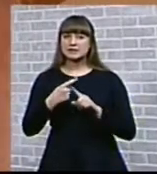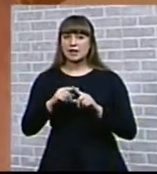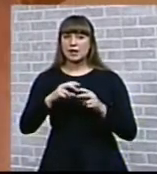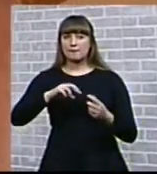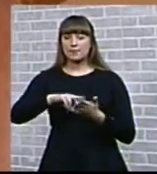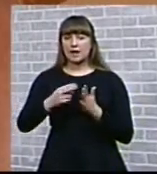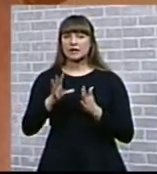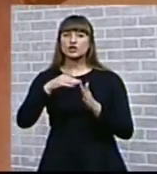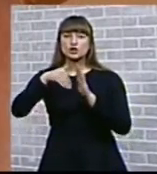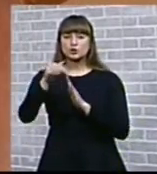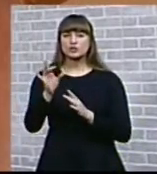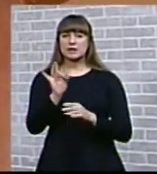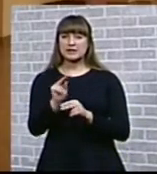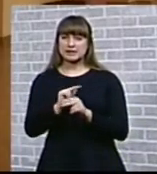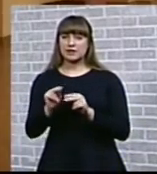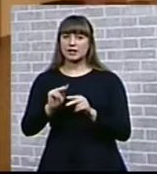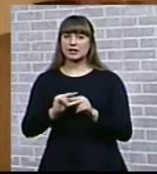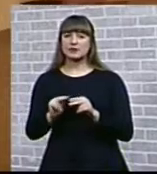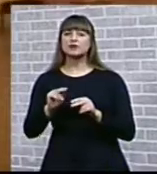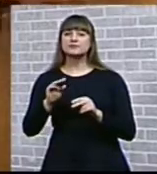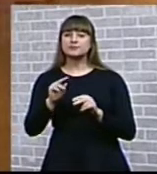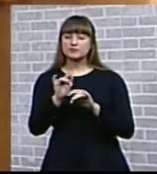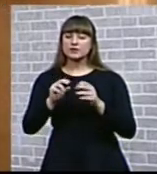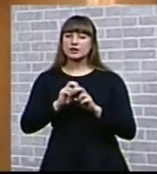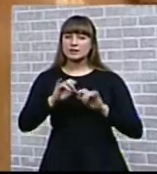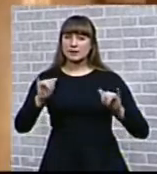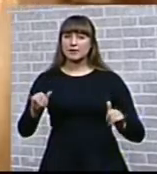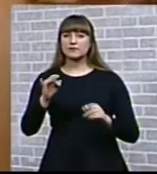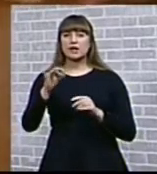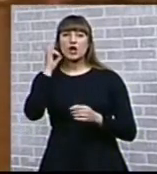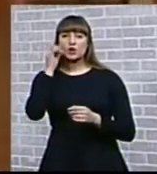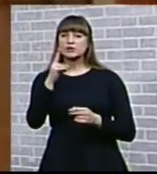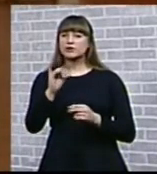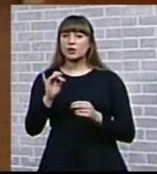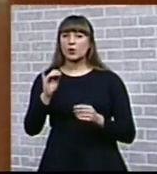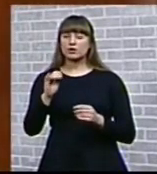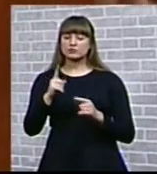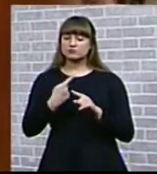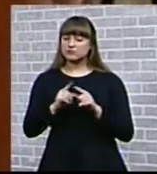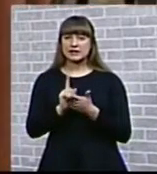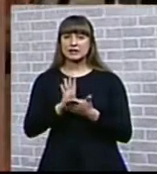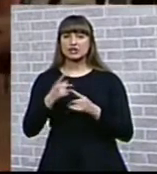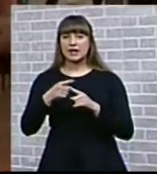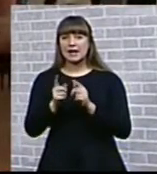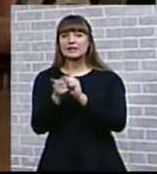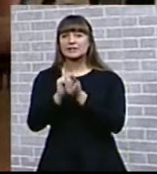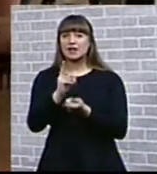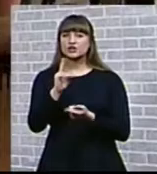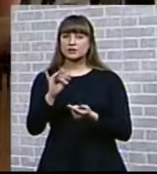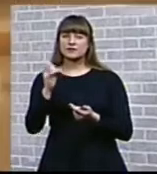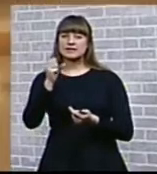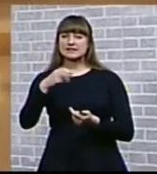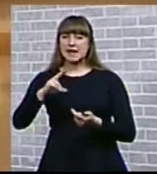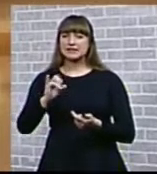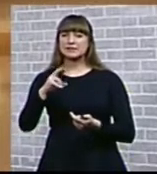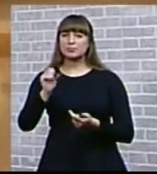Москве лучшими реставраторами. Так что малахитово-зеленый и розовый декор смущать не должны. Это уже пришедший на смену конструктивизму сталинский